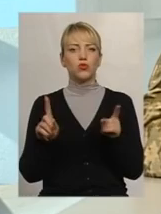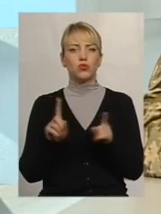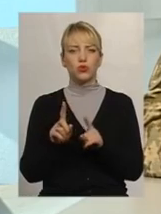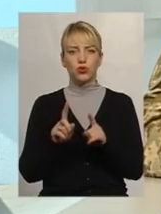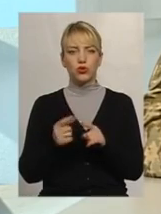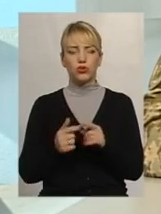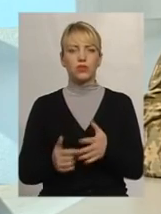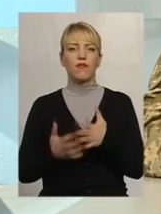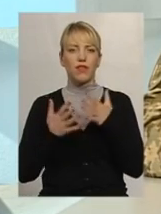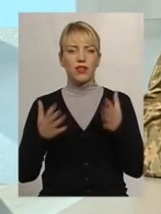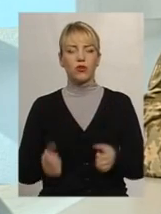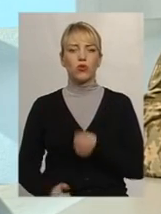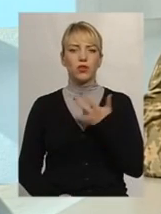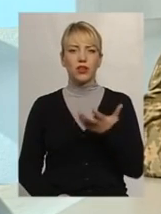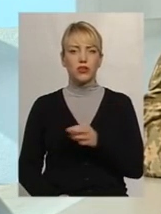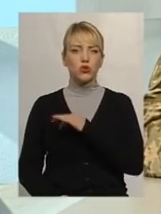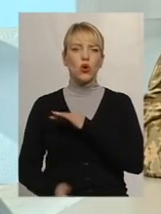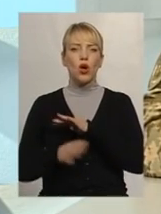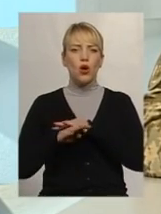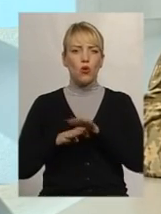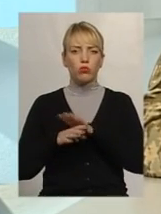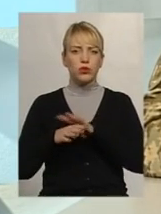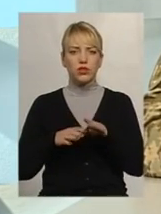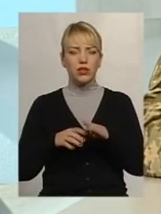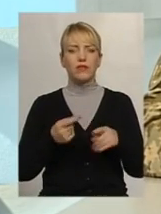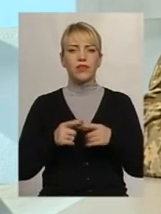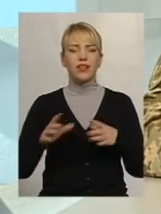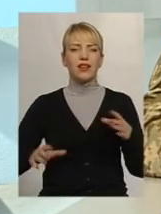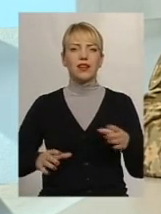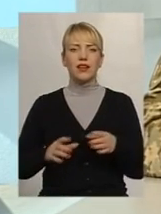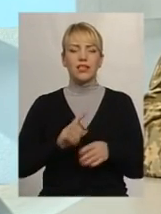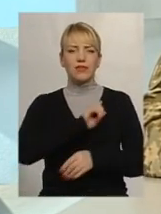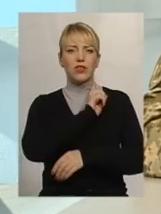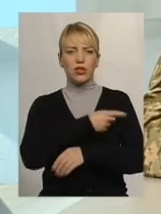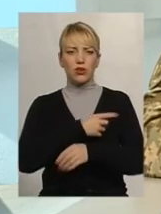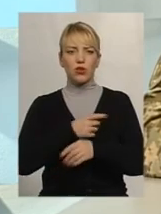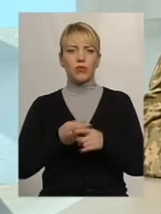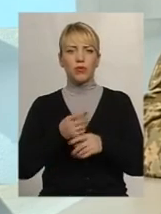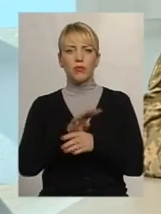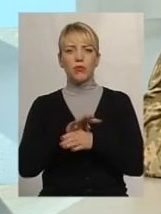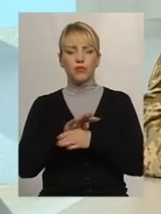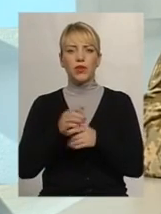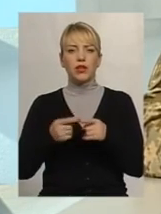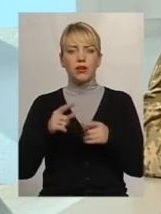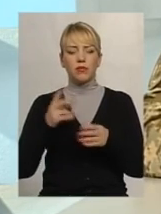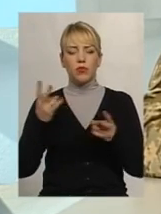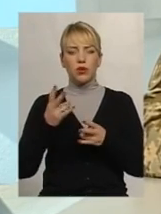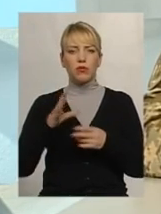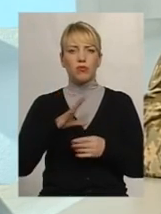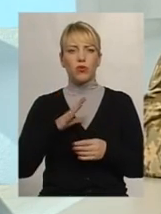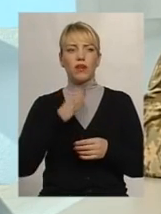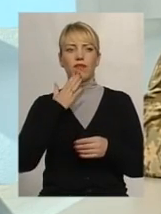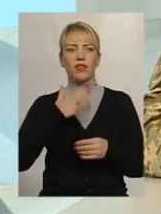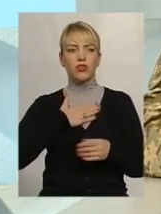великою кількостю обстрілів і інтенсивністю ведення бойових дій виникла потреба саме в фахівцях нашого напрямку.